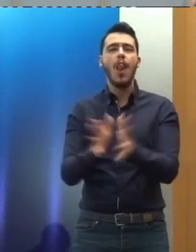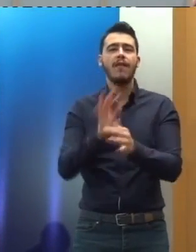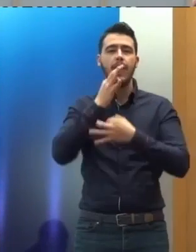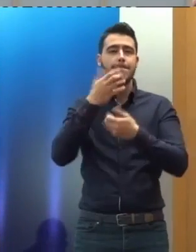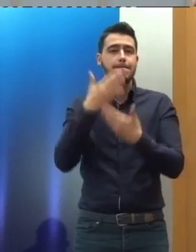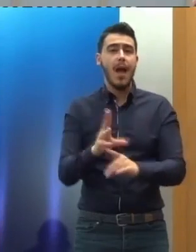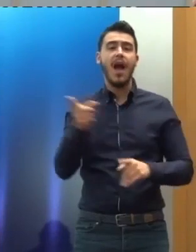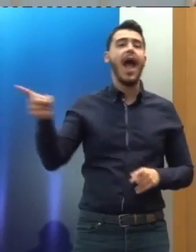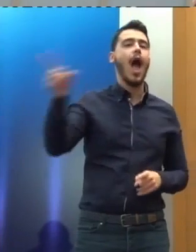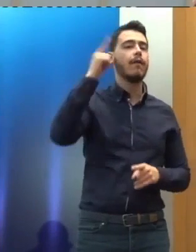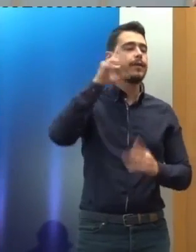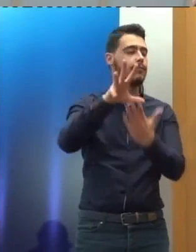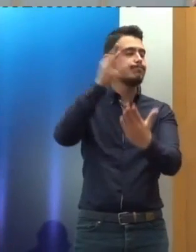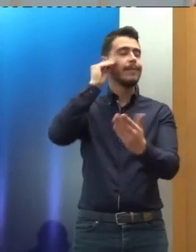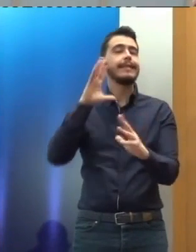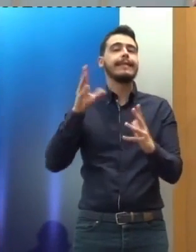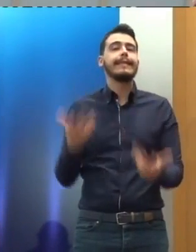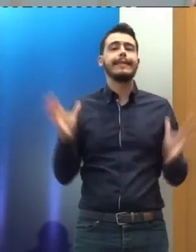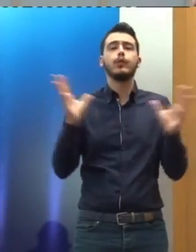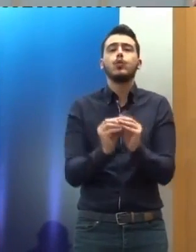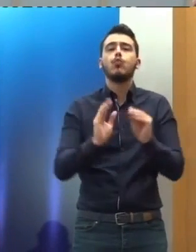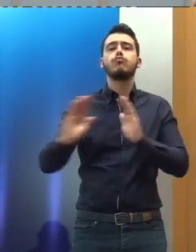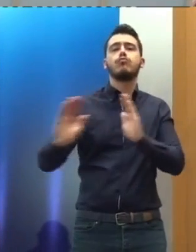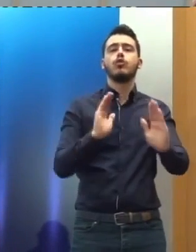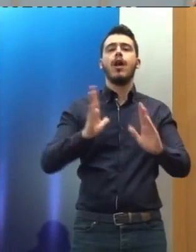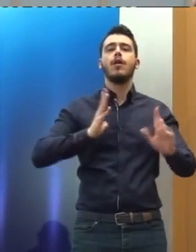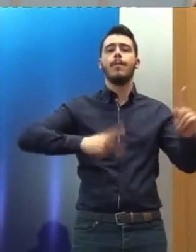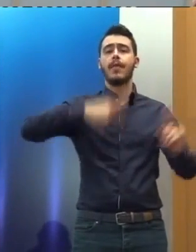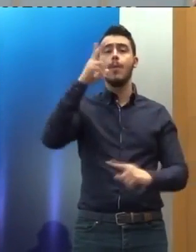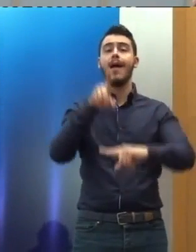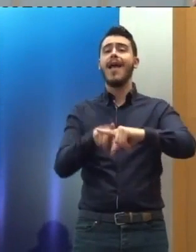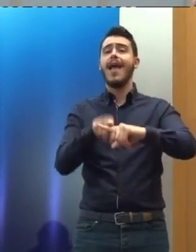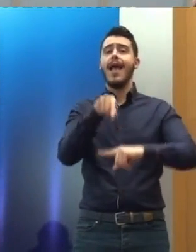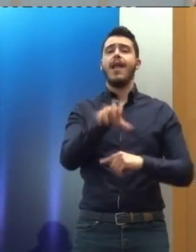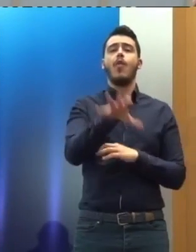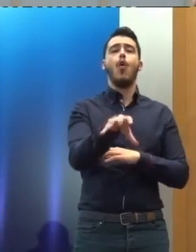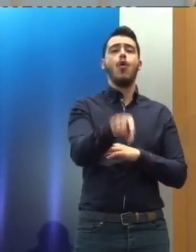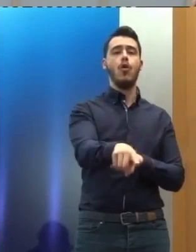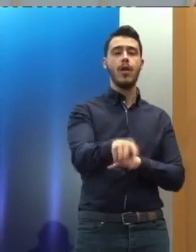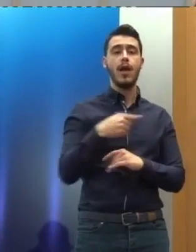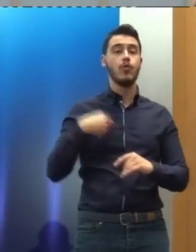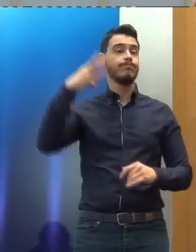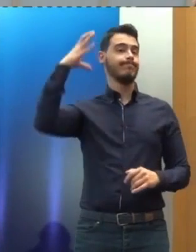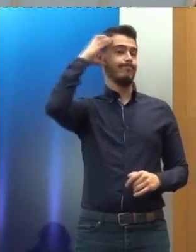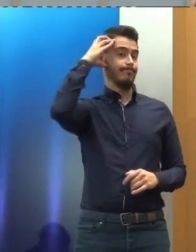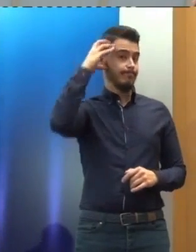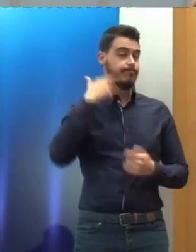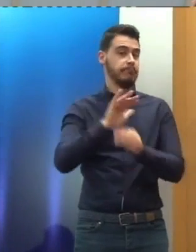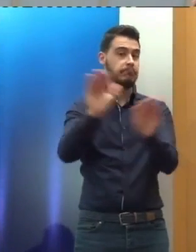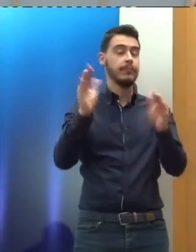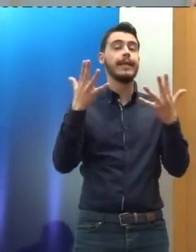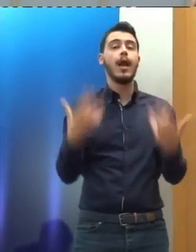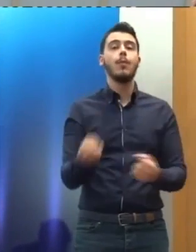σχημάτισαν τα όργανα αυτά για το επίπεδο προστασίας των ανθρωπίνων δικαιωμάτων στην Ελλάδα. Θυμίζω ότι τα όργανα αυτά ήταν δύο